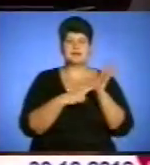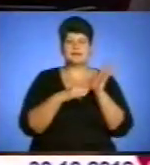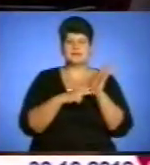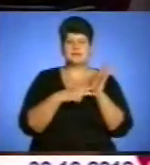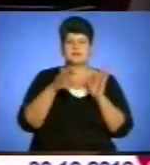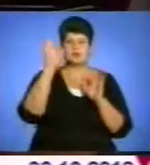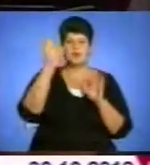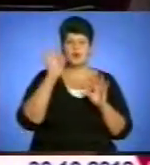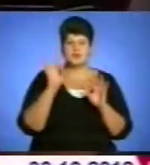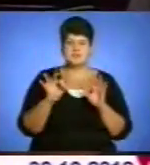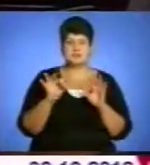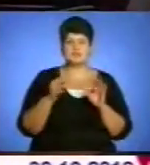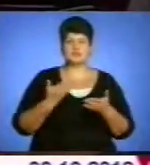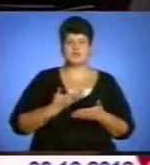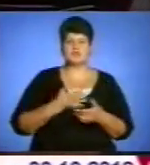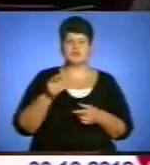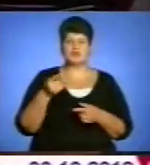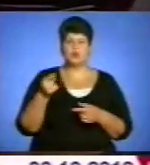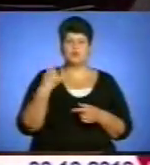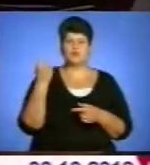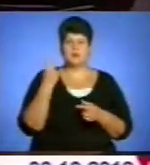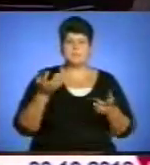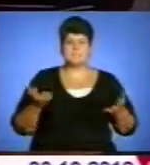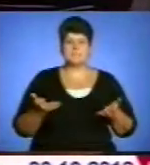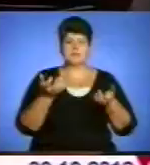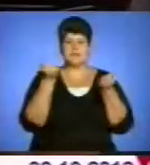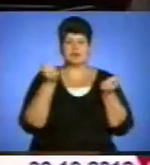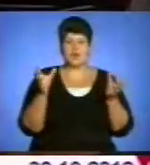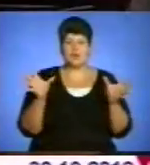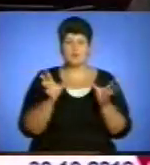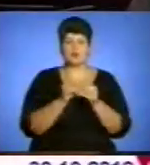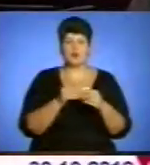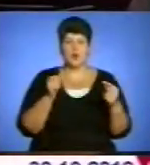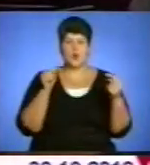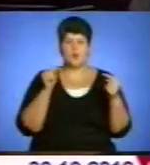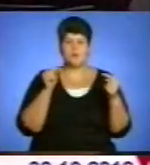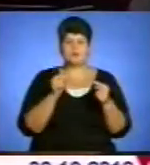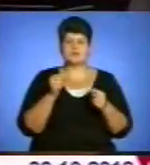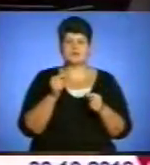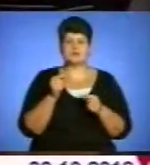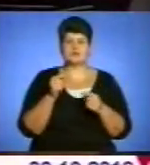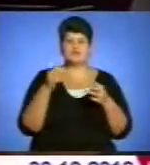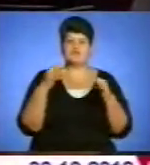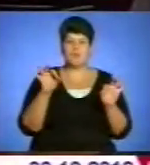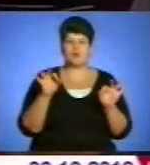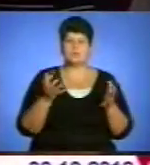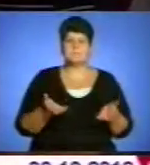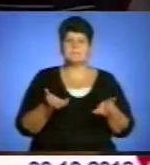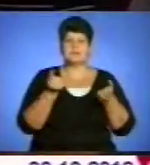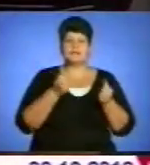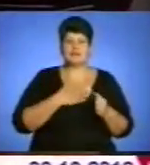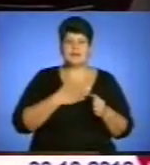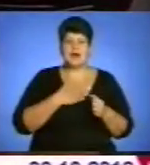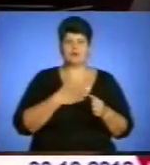жителів Тернопільської області підтримують об'єднану опозицію «Батьківщина» і «Свободу», підтримують нашу